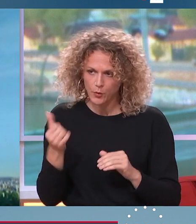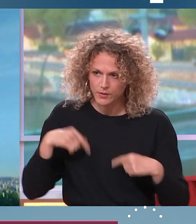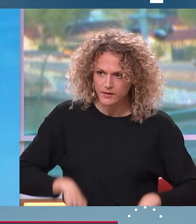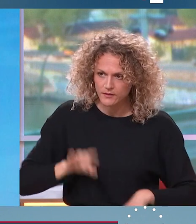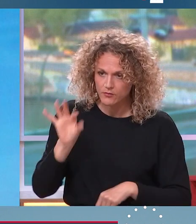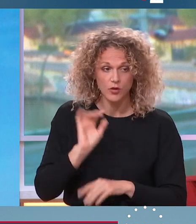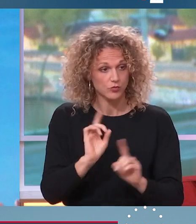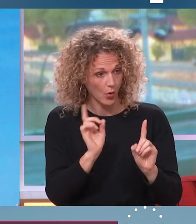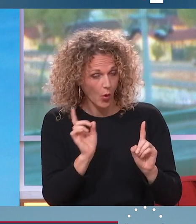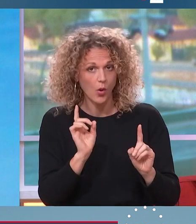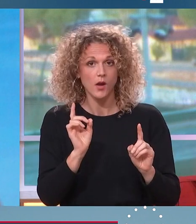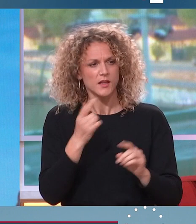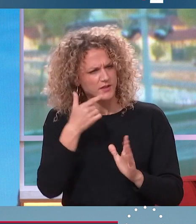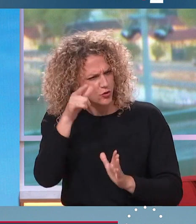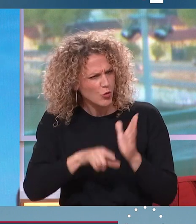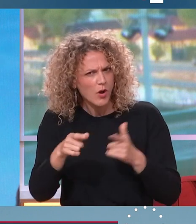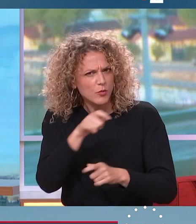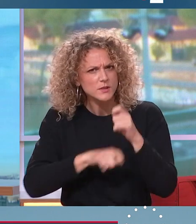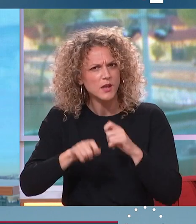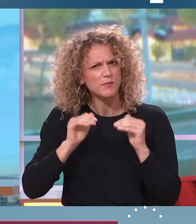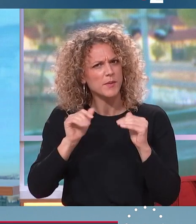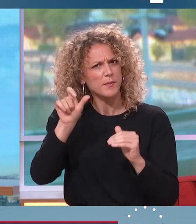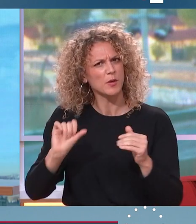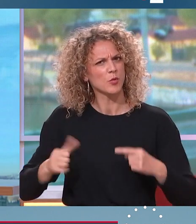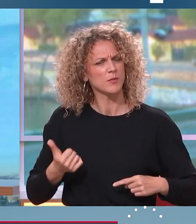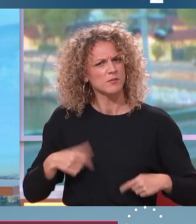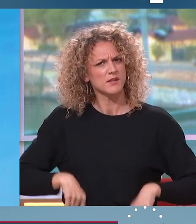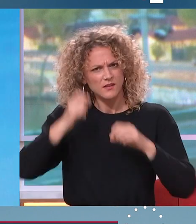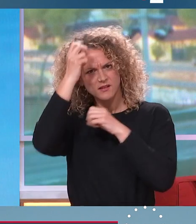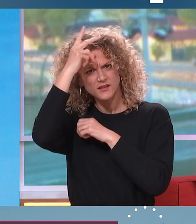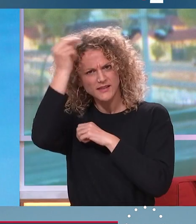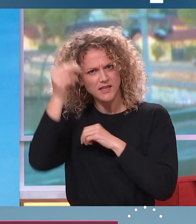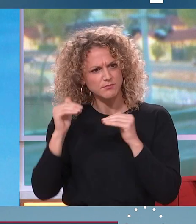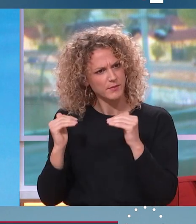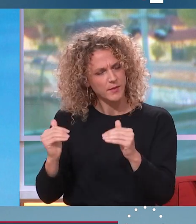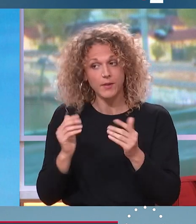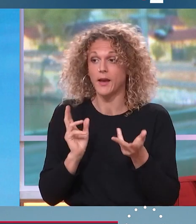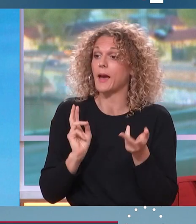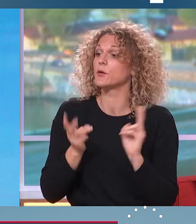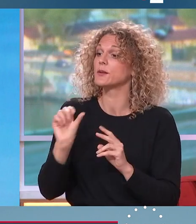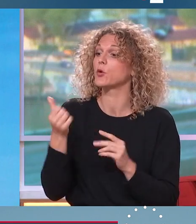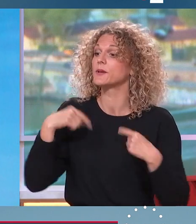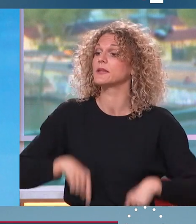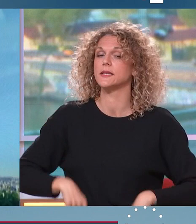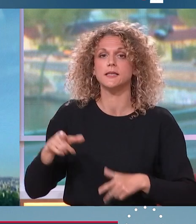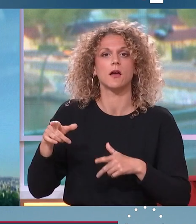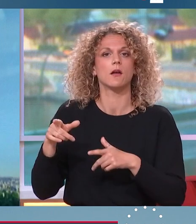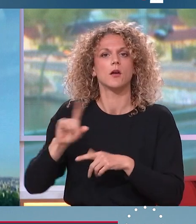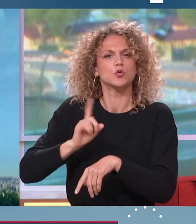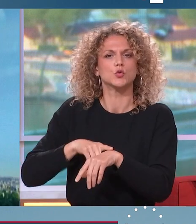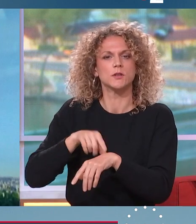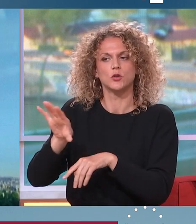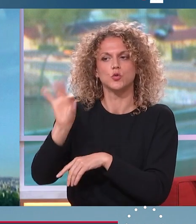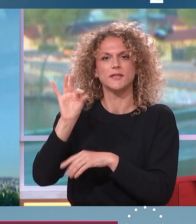législatives pour voir... Pendant deux mois, il y aurait le même Premier ministre ? Il y toujours M. Castex ? Il y aurait peut-être un Premier ministre immédiat, mais